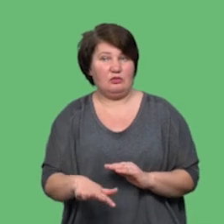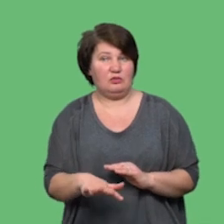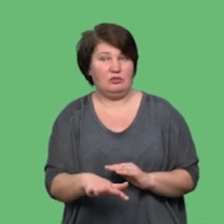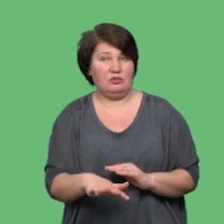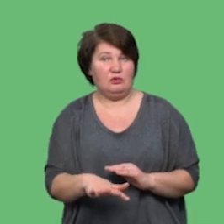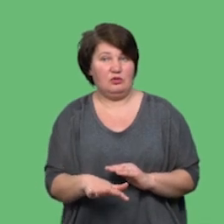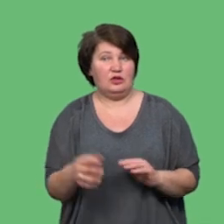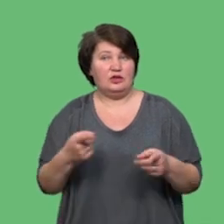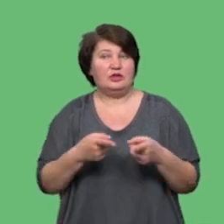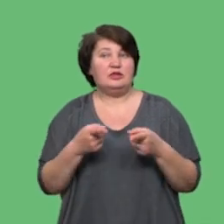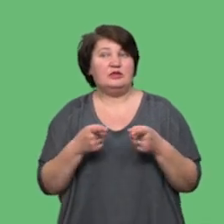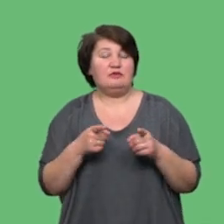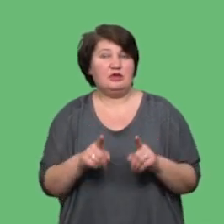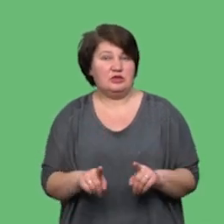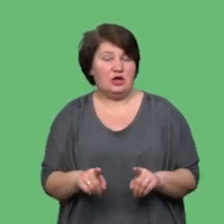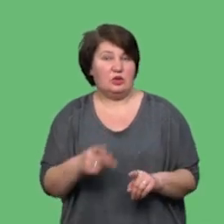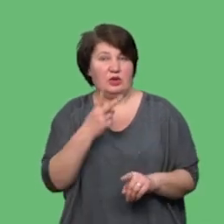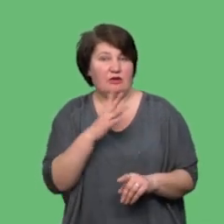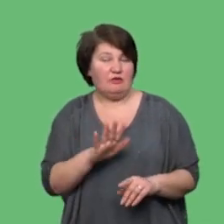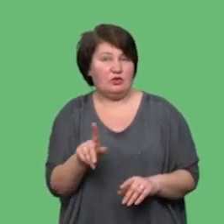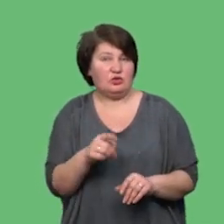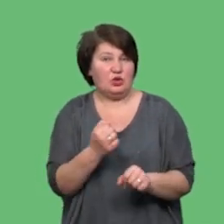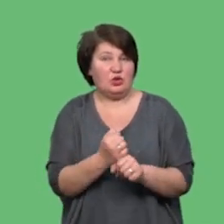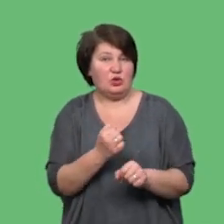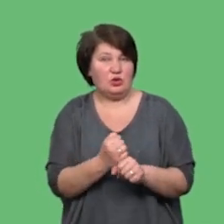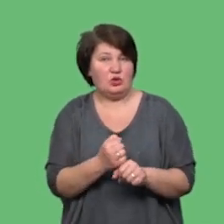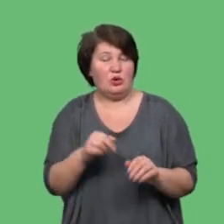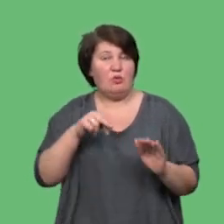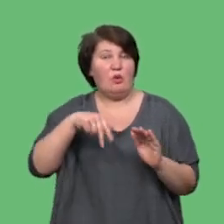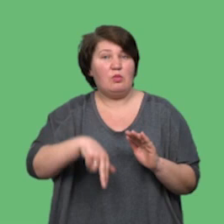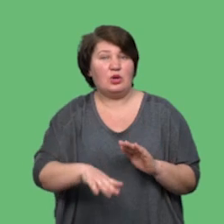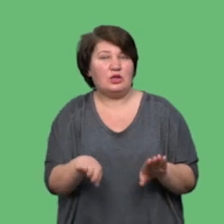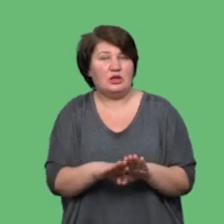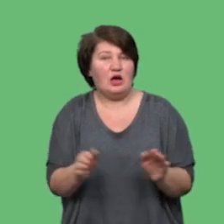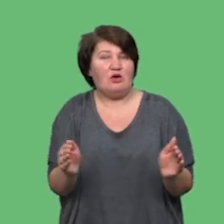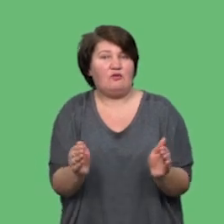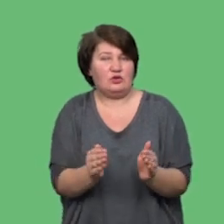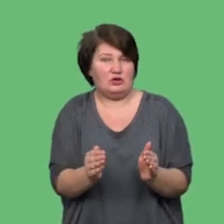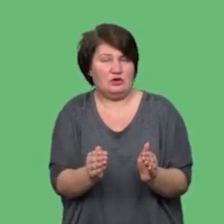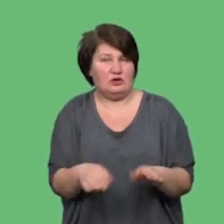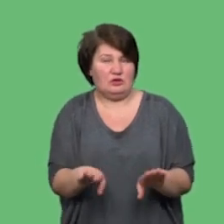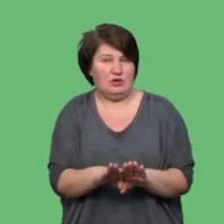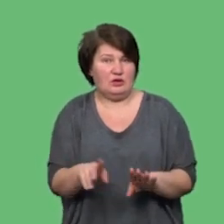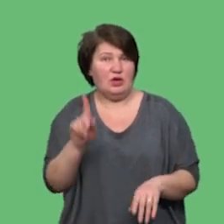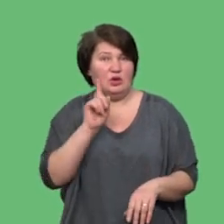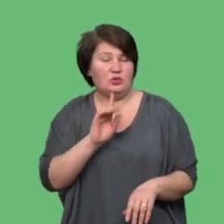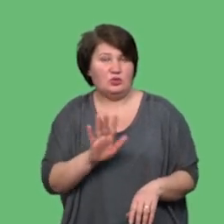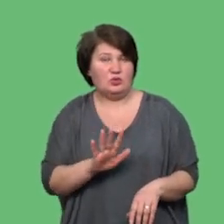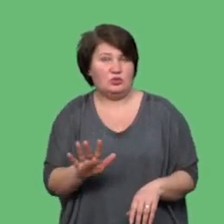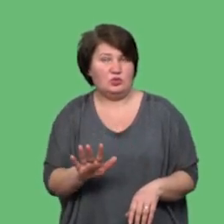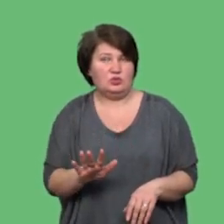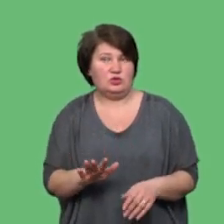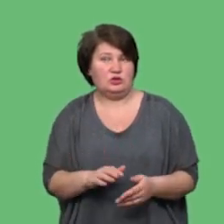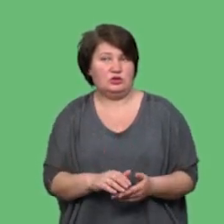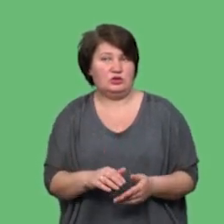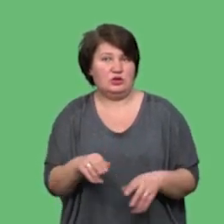Мені, звичайно, невигідно, що він це робить, тому що прохід тут і так вузький. Зробило таку незручність. Плюс зараз воно взагалі жахливо виглядає,